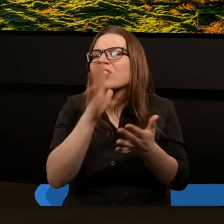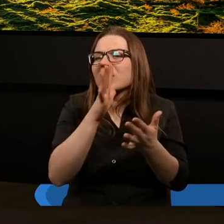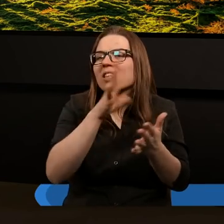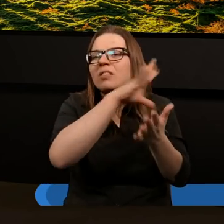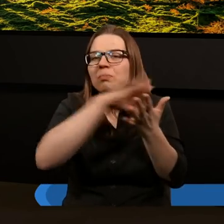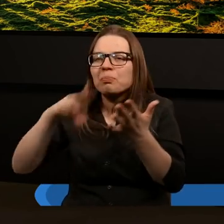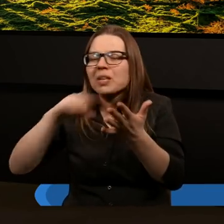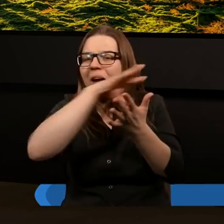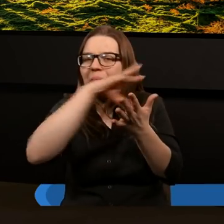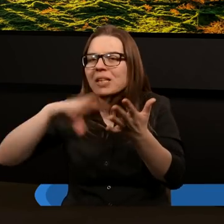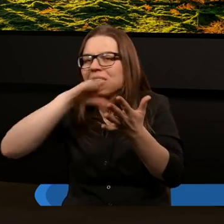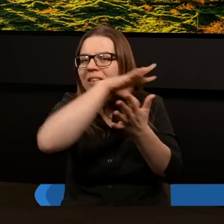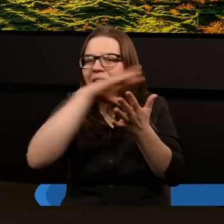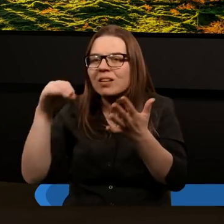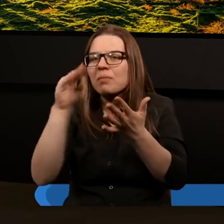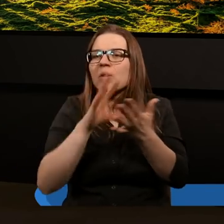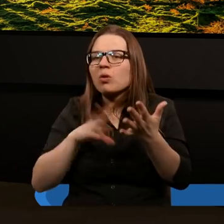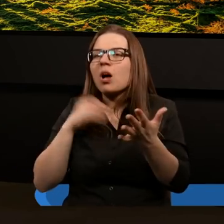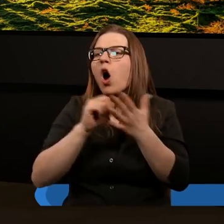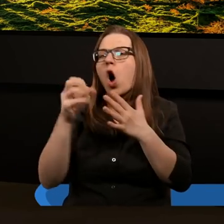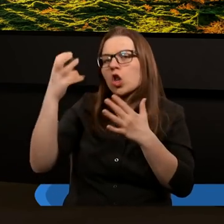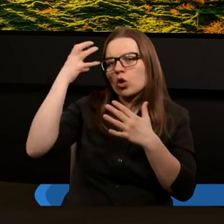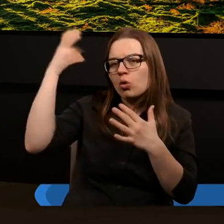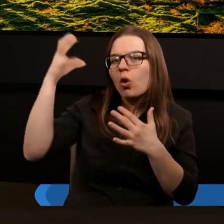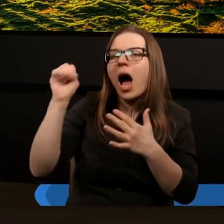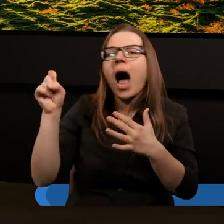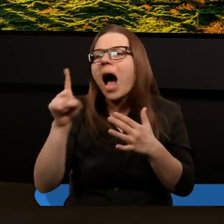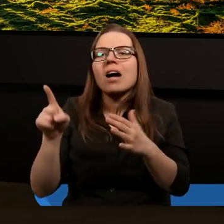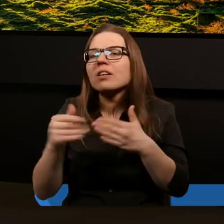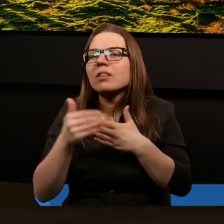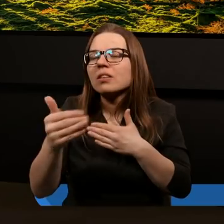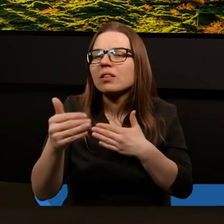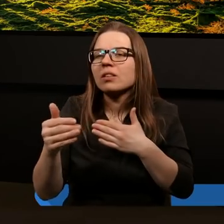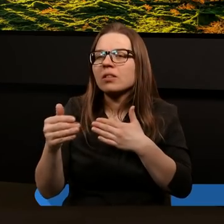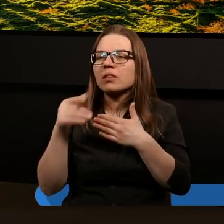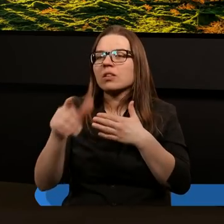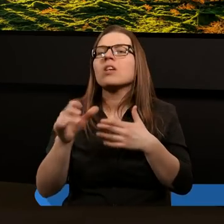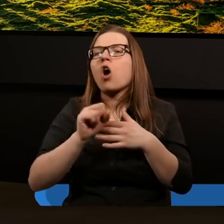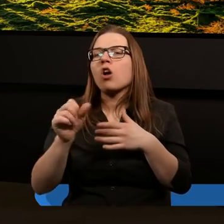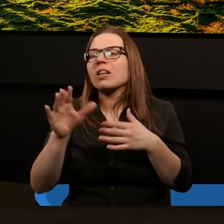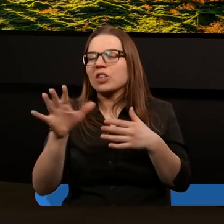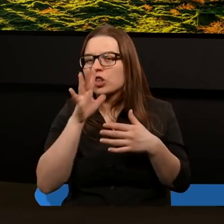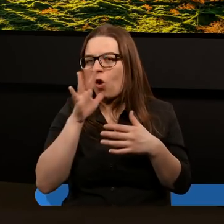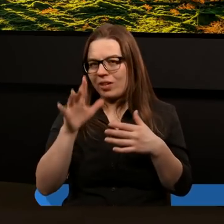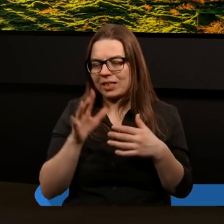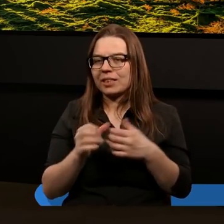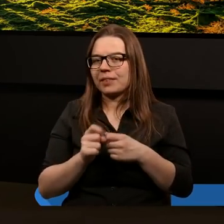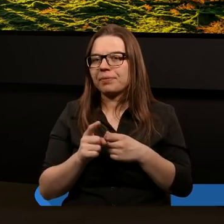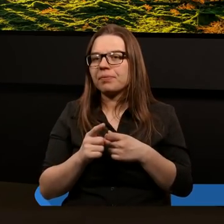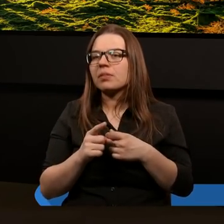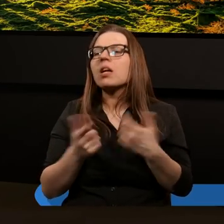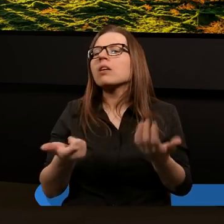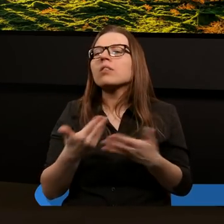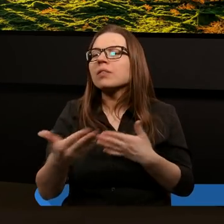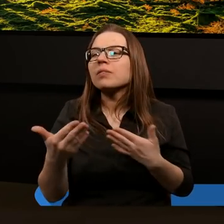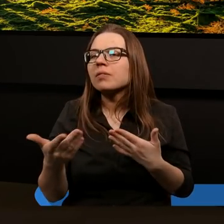przepisywano Pismo Święte od króla aż do uczonych żydowskich masoretów,